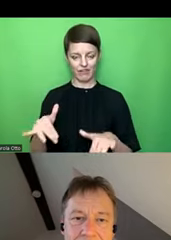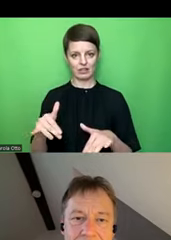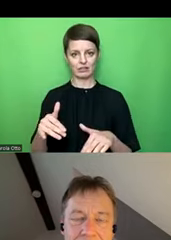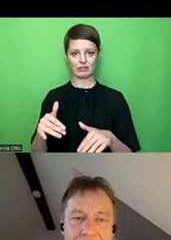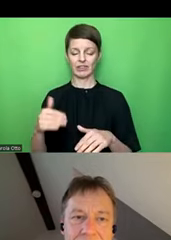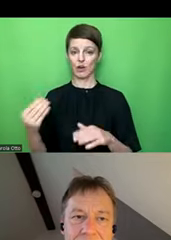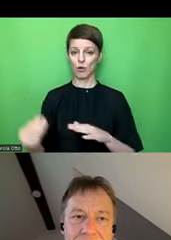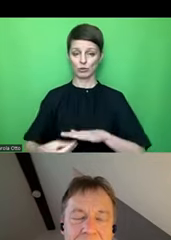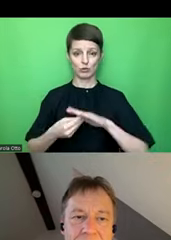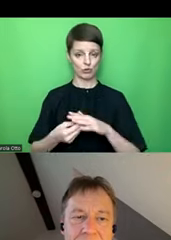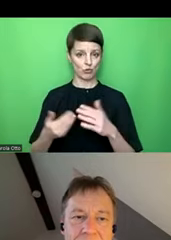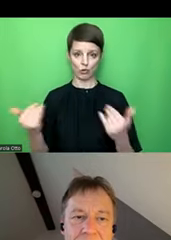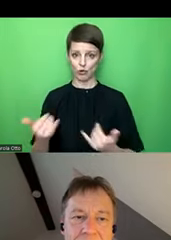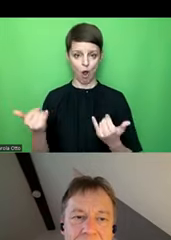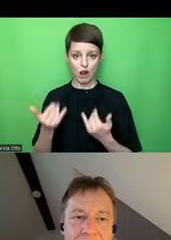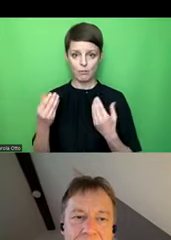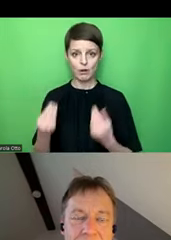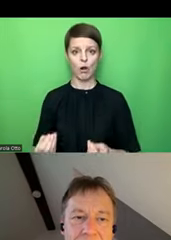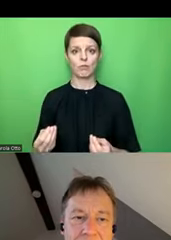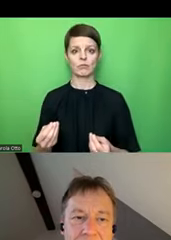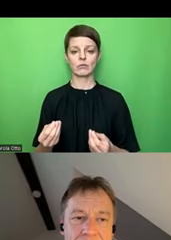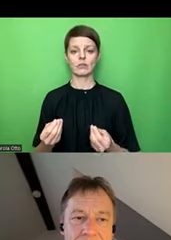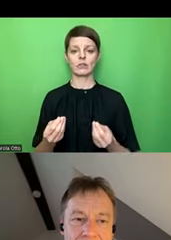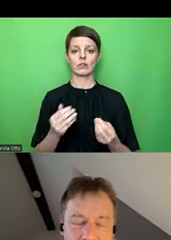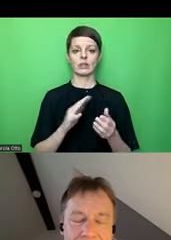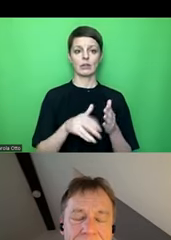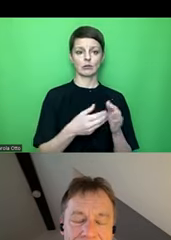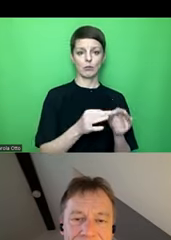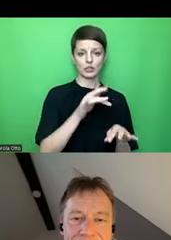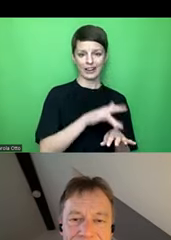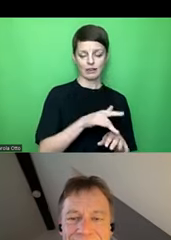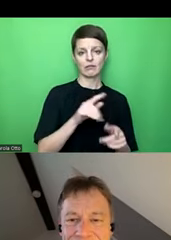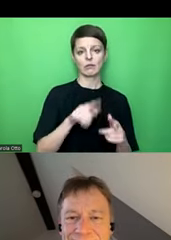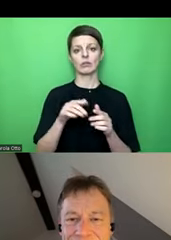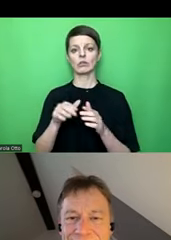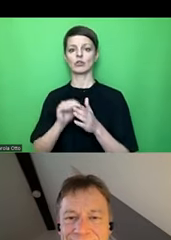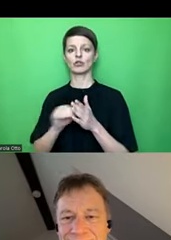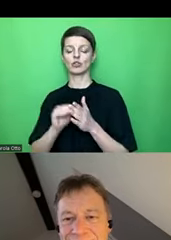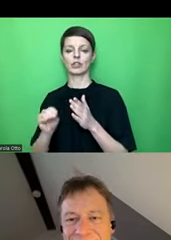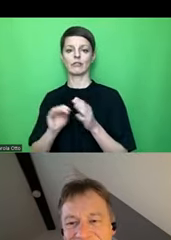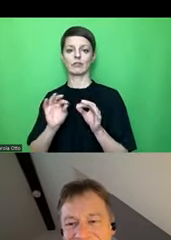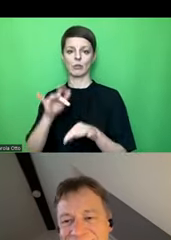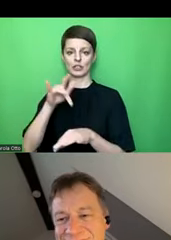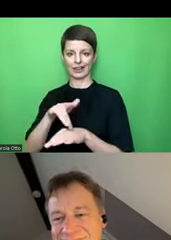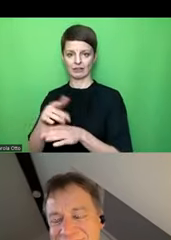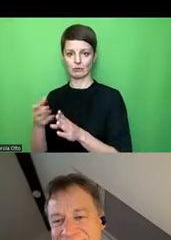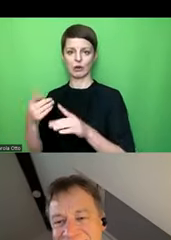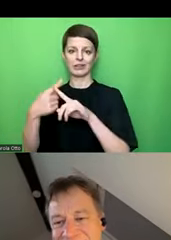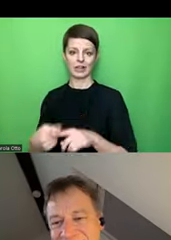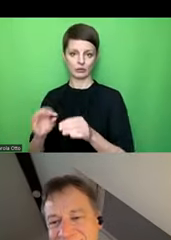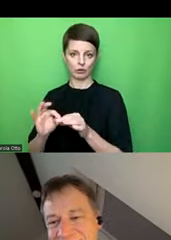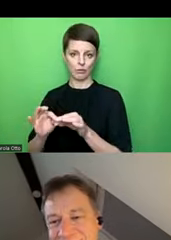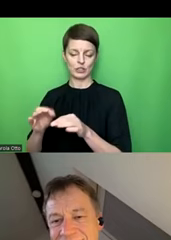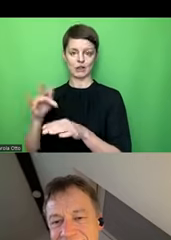Unterstützung bekommen haben von GebärdendolmetscherInnen und auch von Text-DolmetscherInnen und